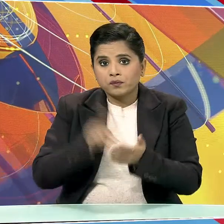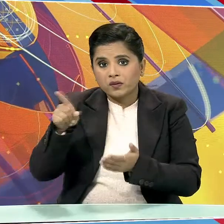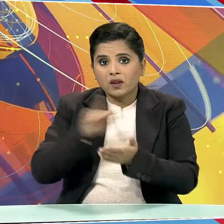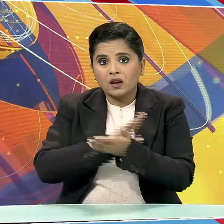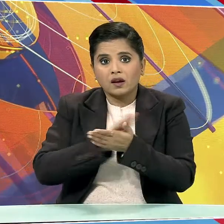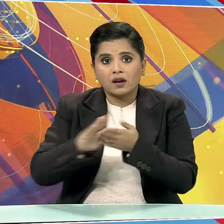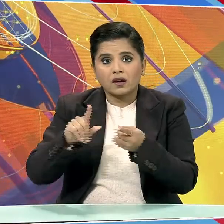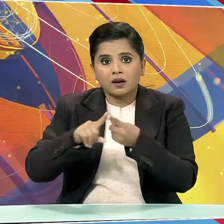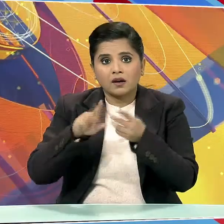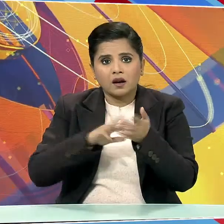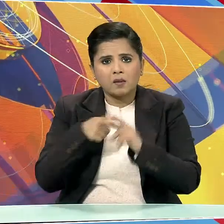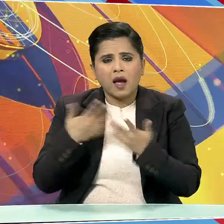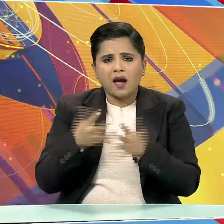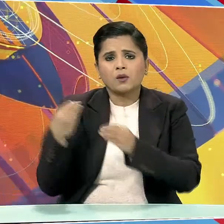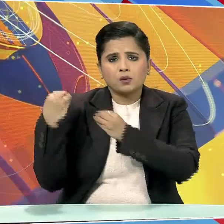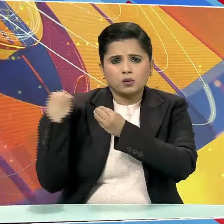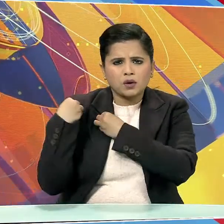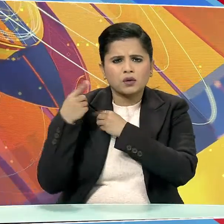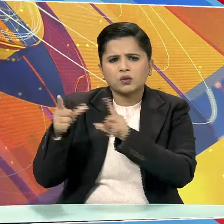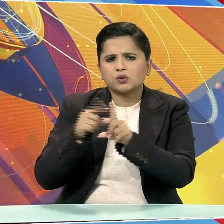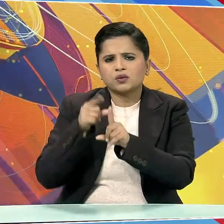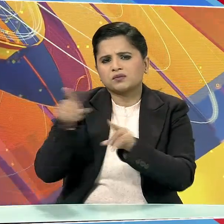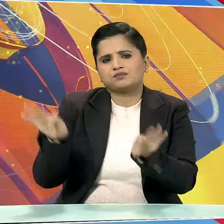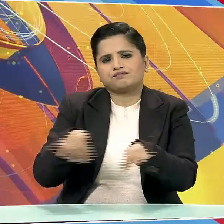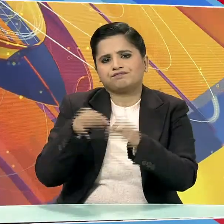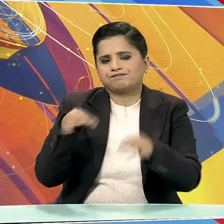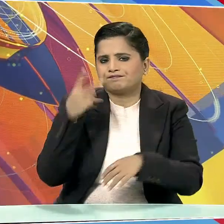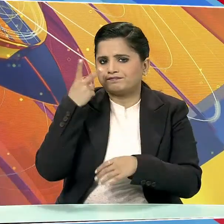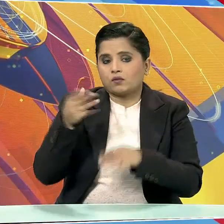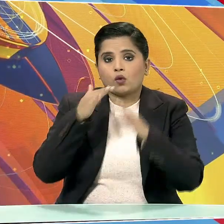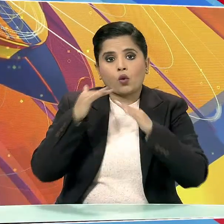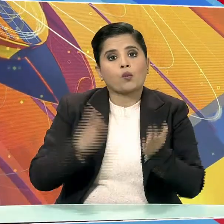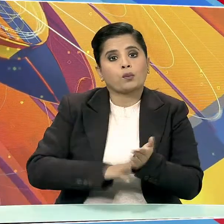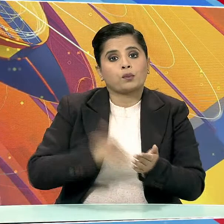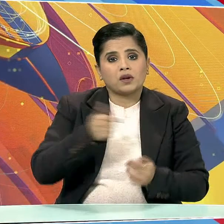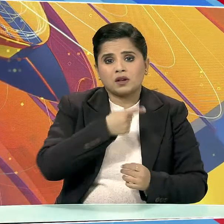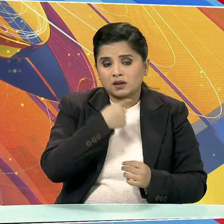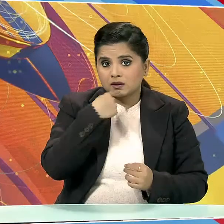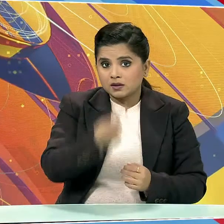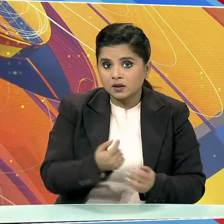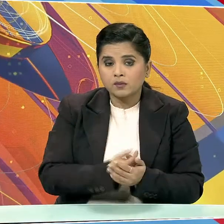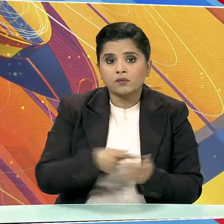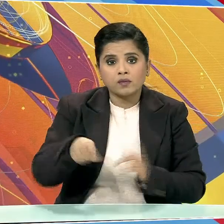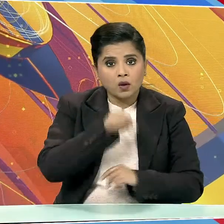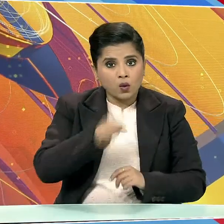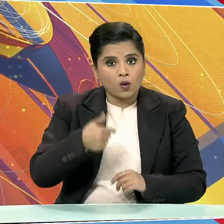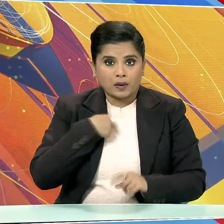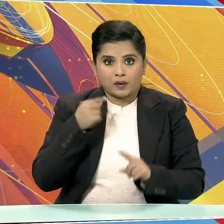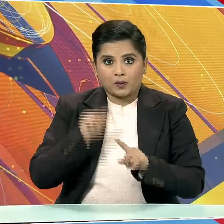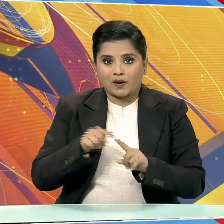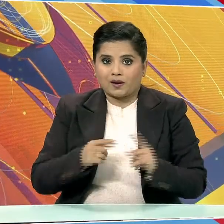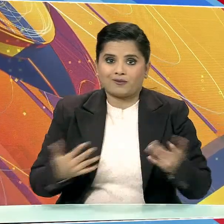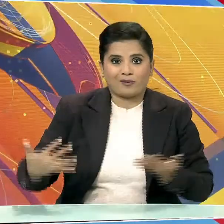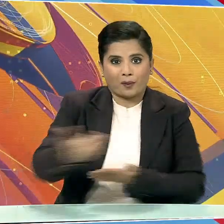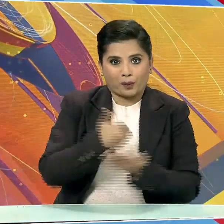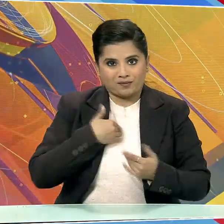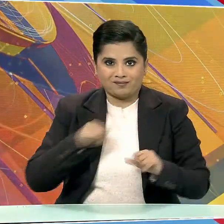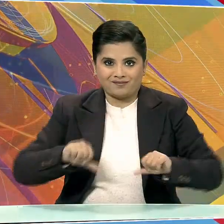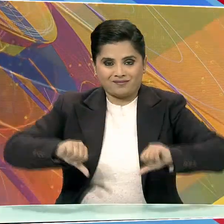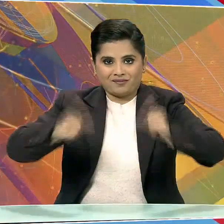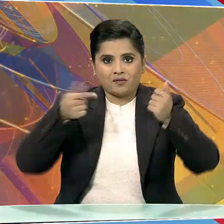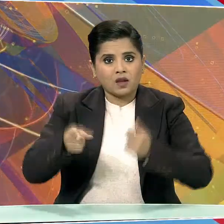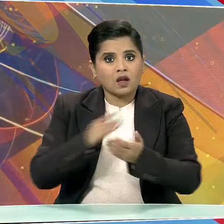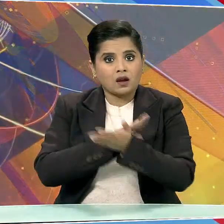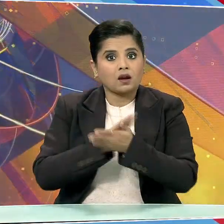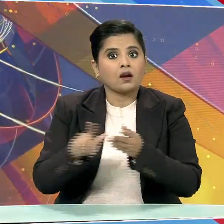अपनी किसी जिम्मेदारी को पूरा नहीं कर रहे है ग्रह मंत्री अमेश्या ने कहा कि अपनी वोट वैंक की राजनीत के लिए जो